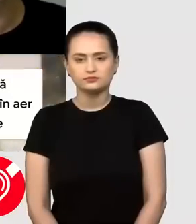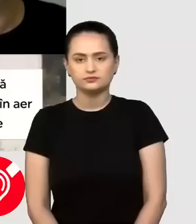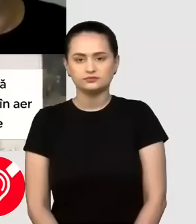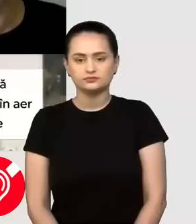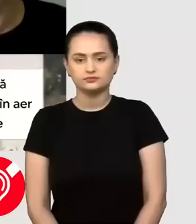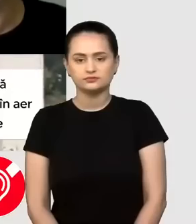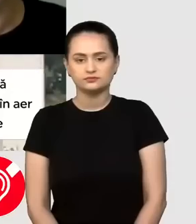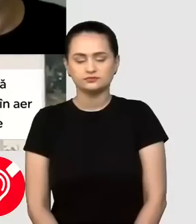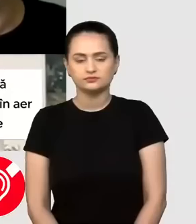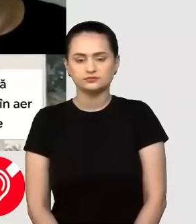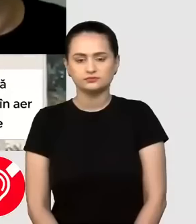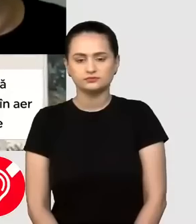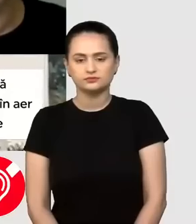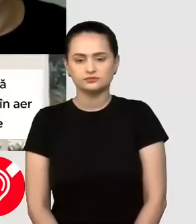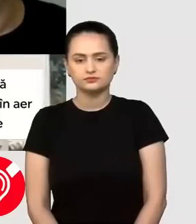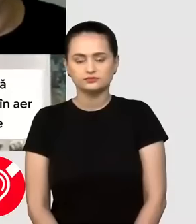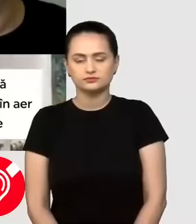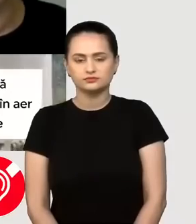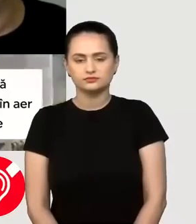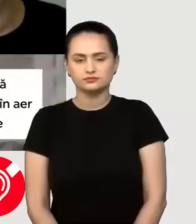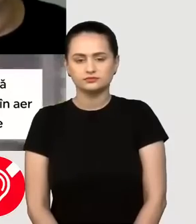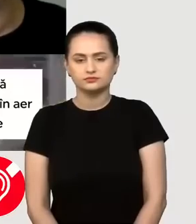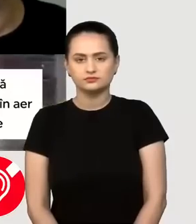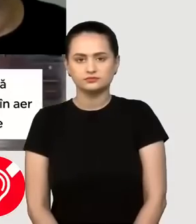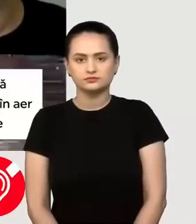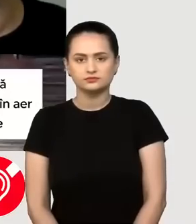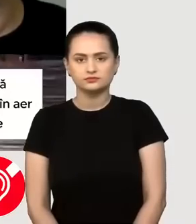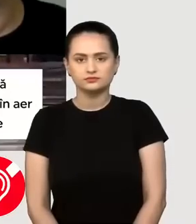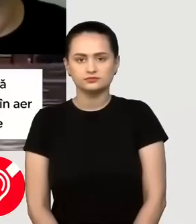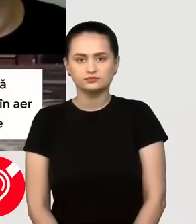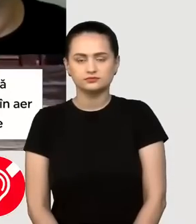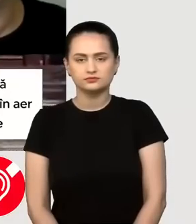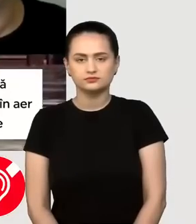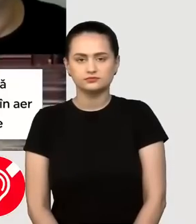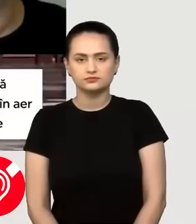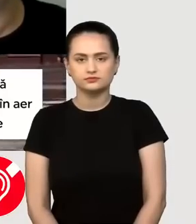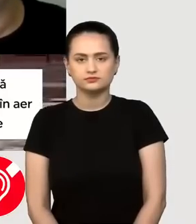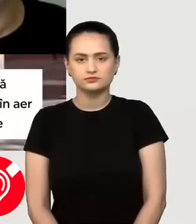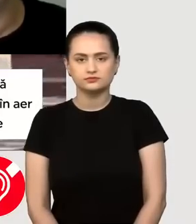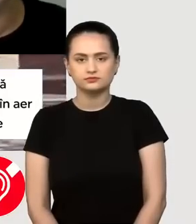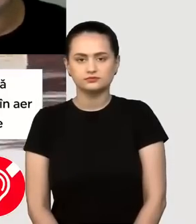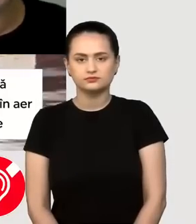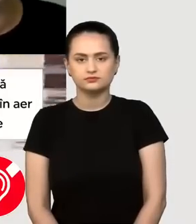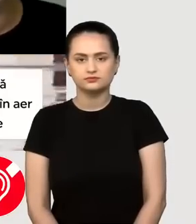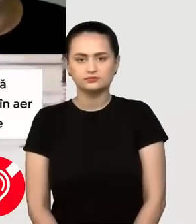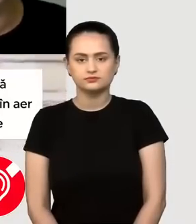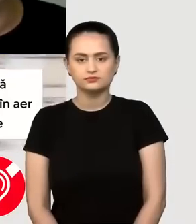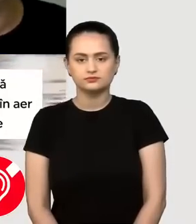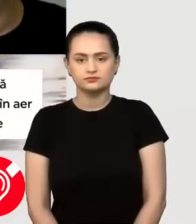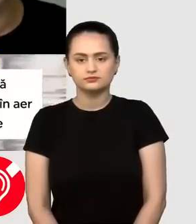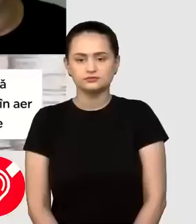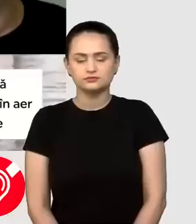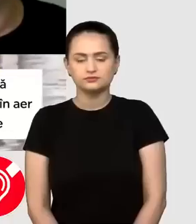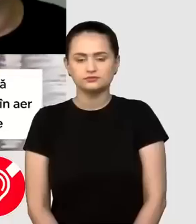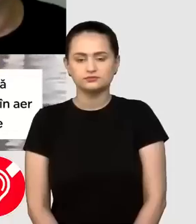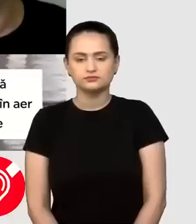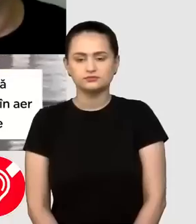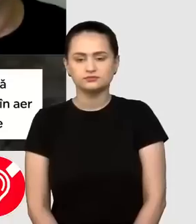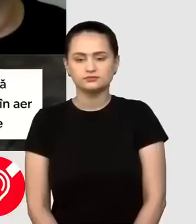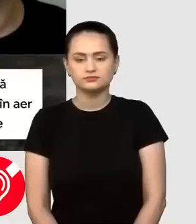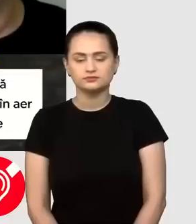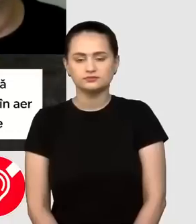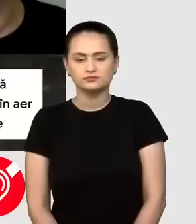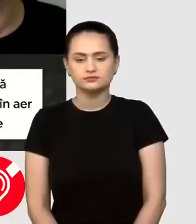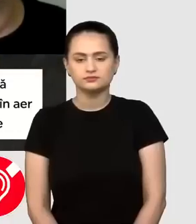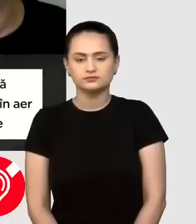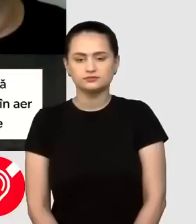au arătat minciuna ministrului USAR apărării. Așa că este greu de crezut Shoigu. Era greu de crezut și până acum, dar de